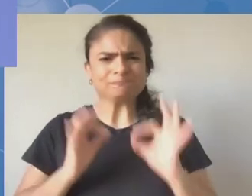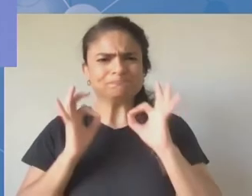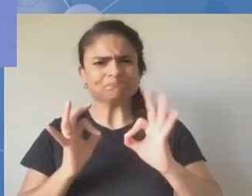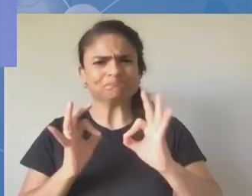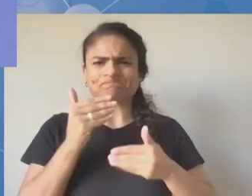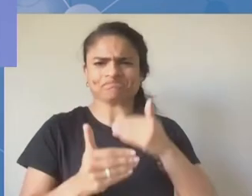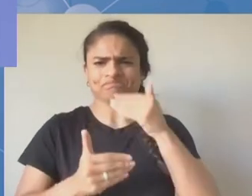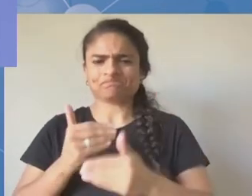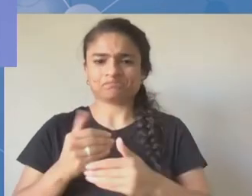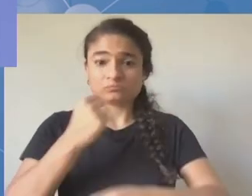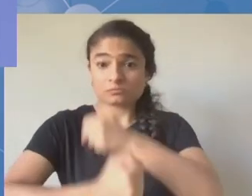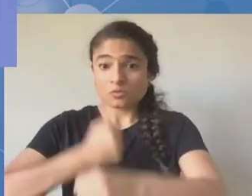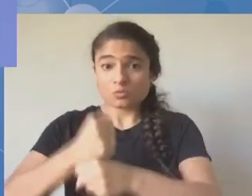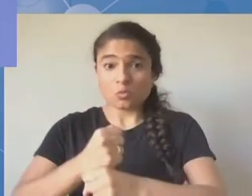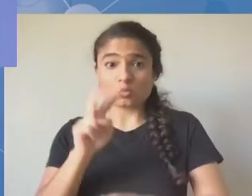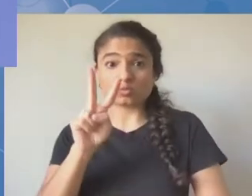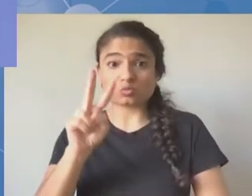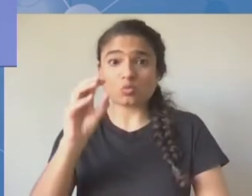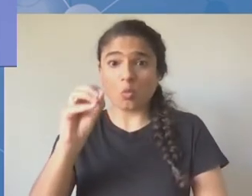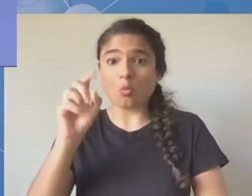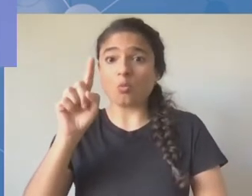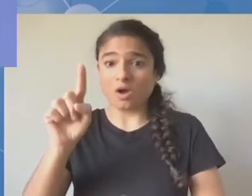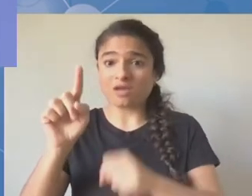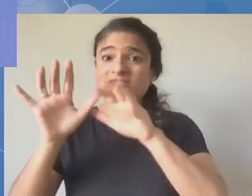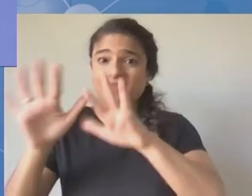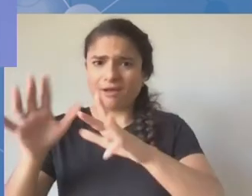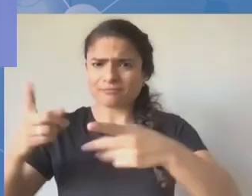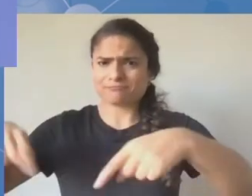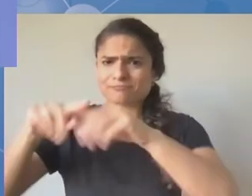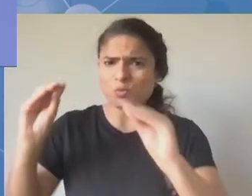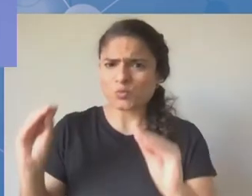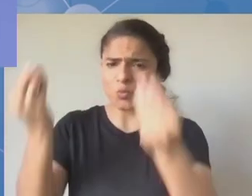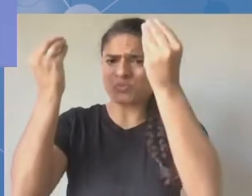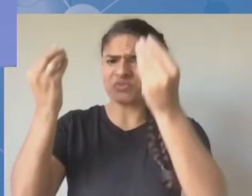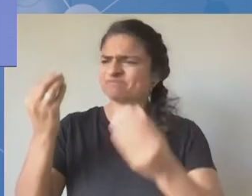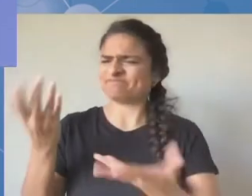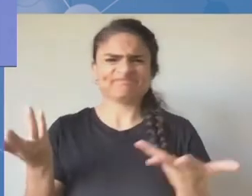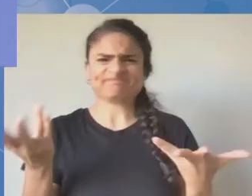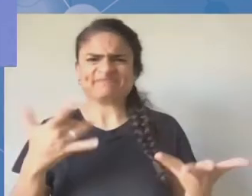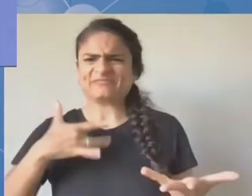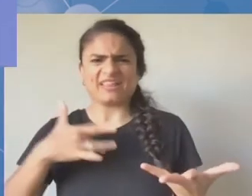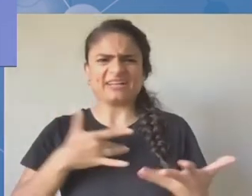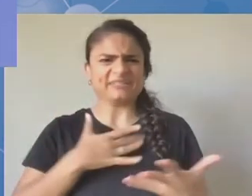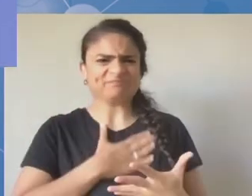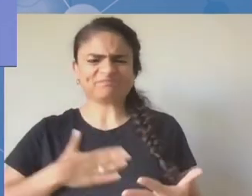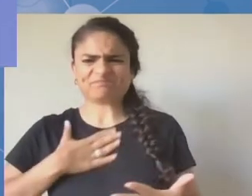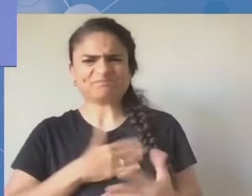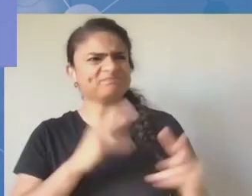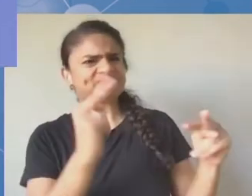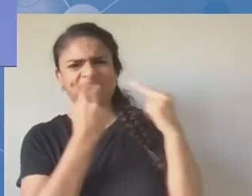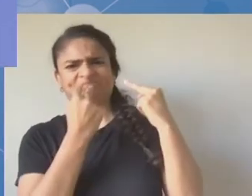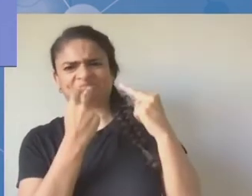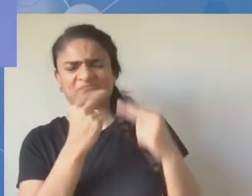wydarzenia, bo wtedy już przedstawiciele młodzieży mówili nam o tym, że chcą, aby traktować ich bardziej serio podczas szczytów cyfrowych